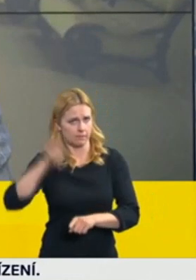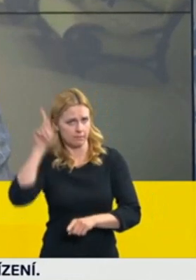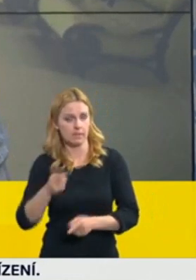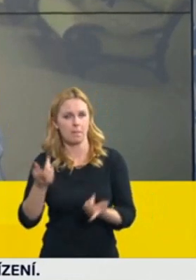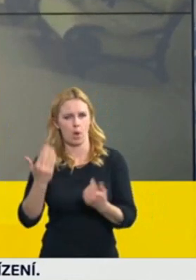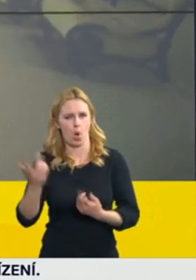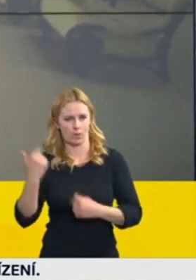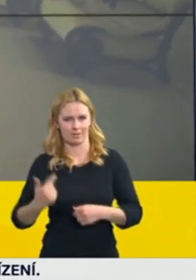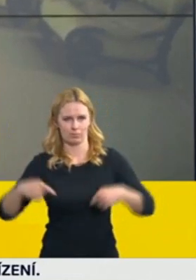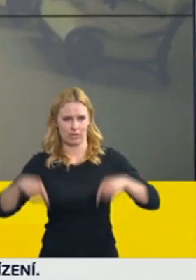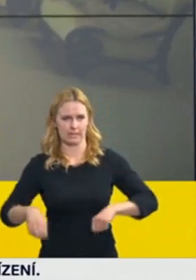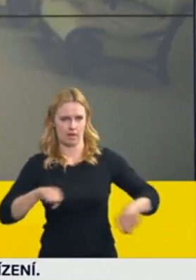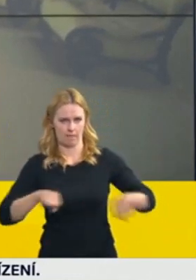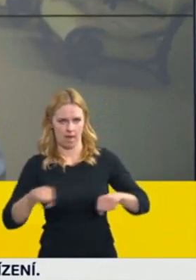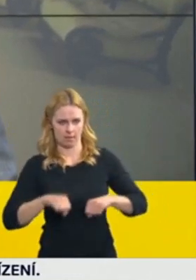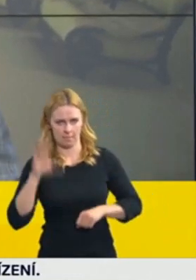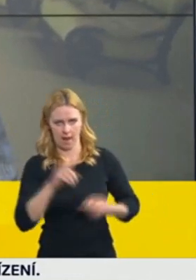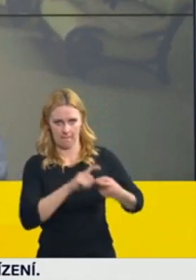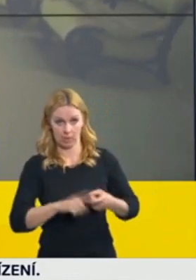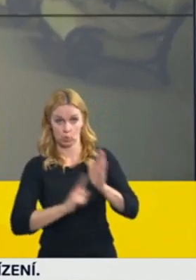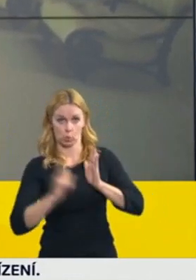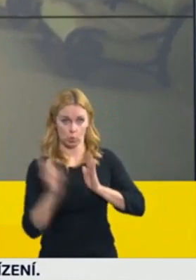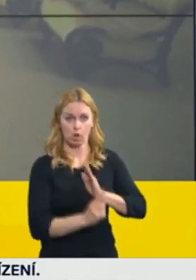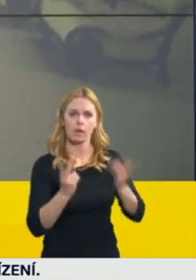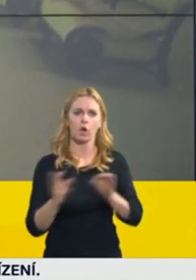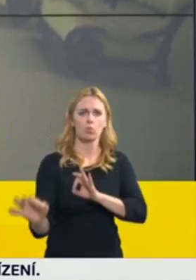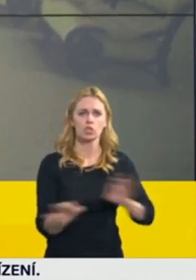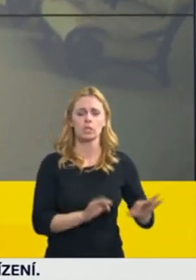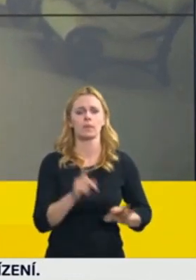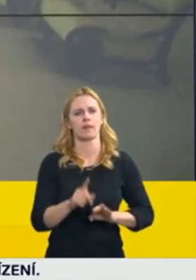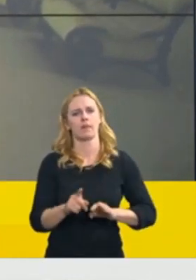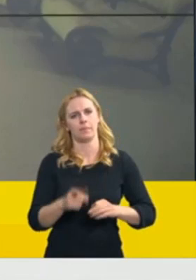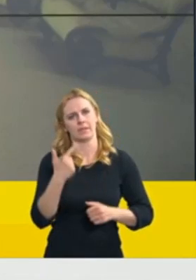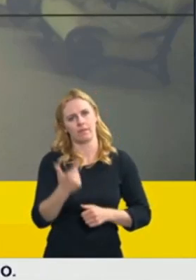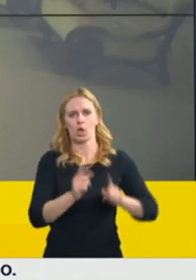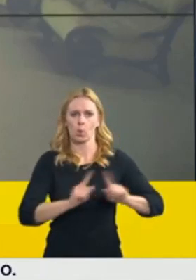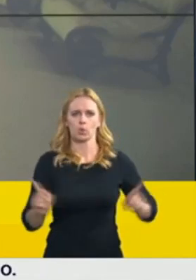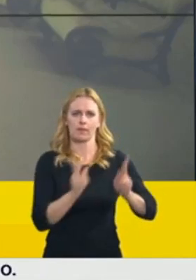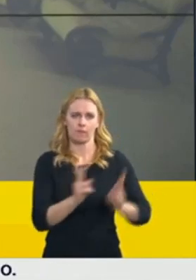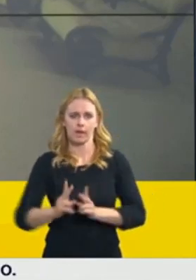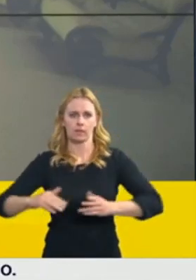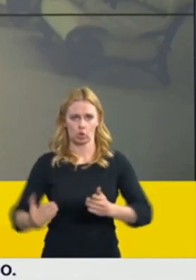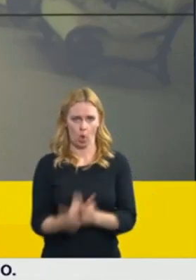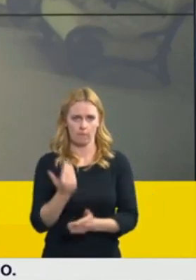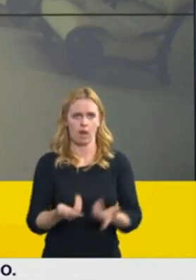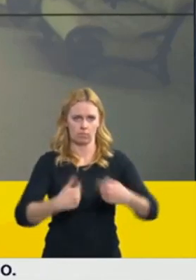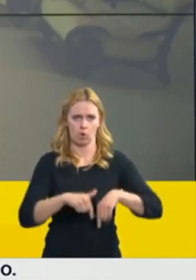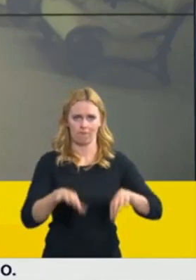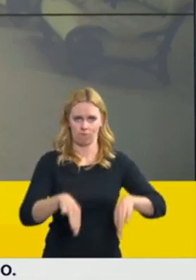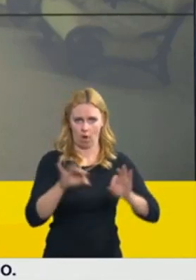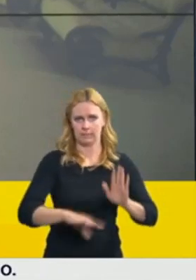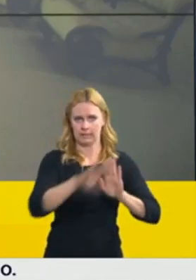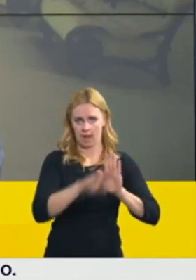připravit dvě verze nebo dvě varianty novely volebního zákona, které mají reagovat na